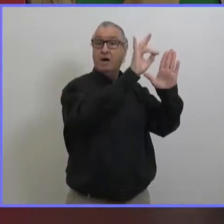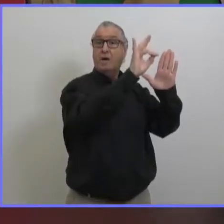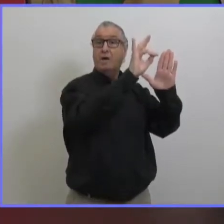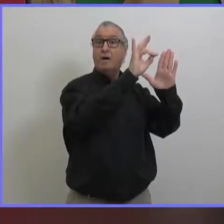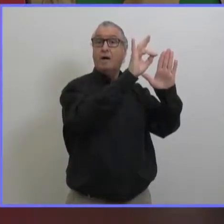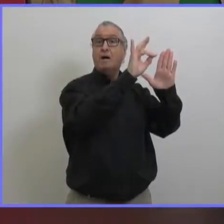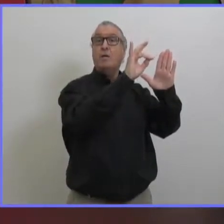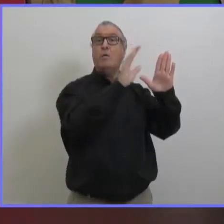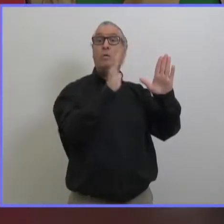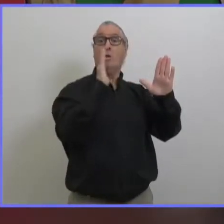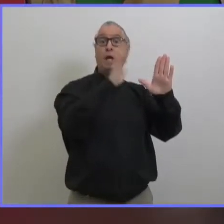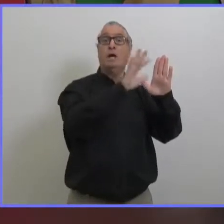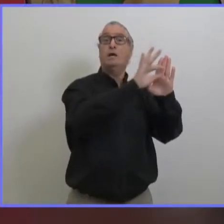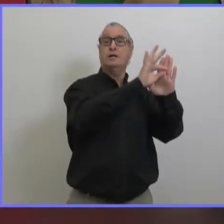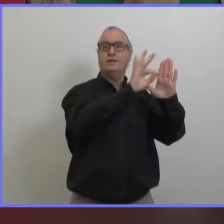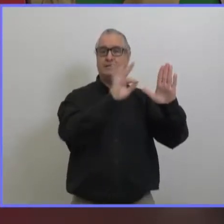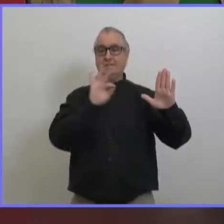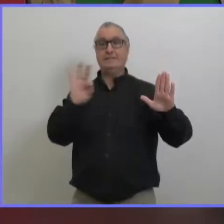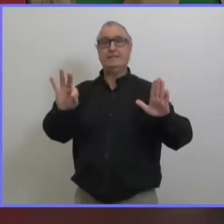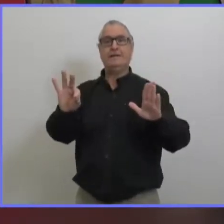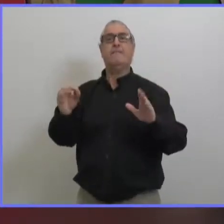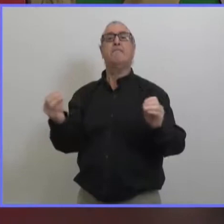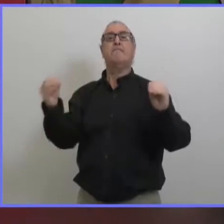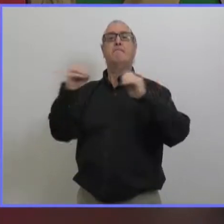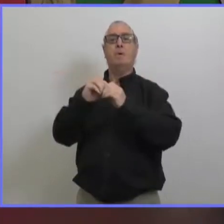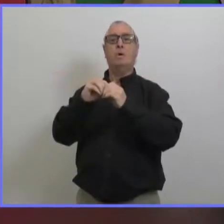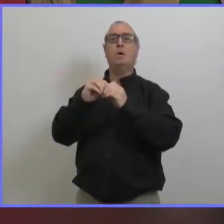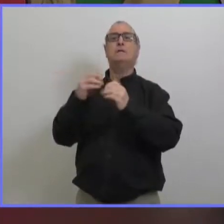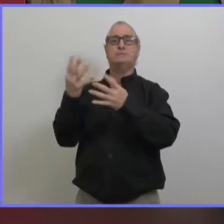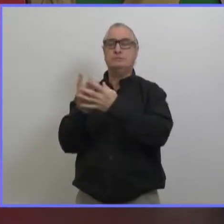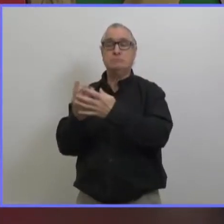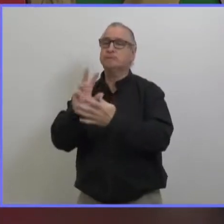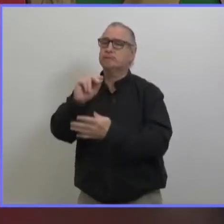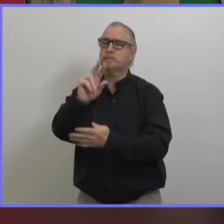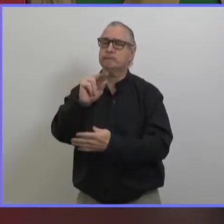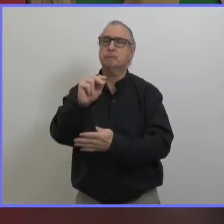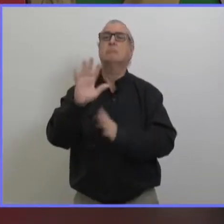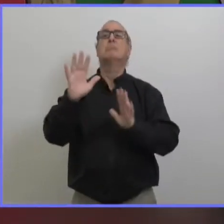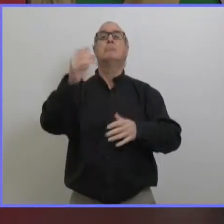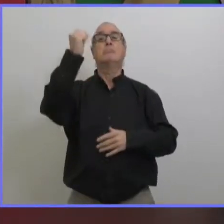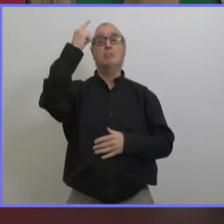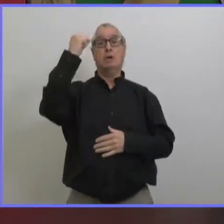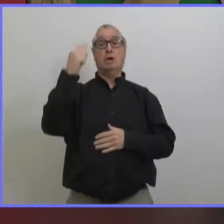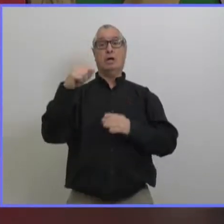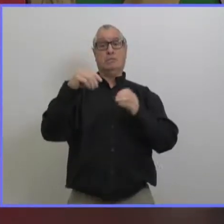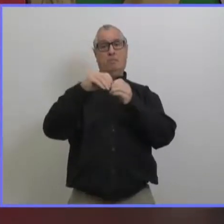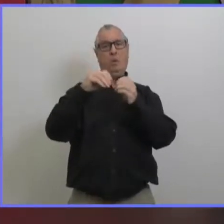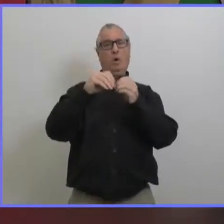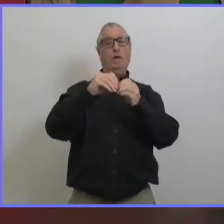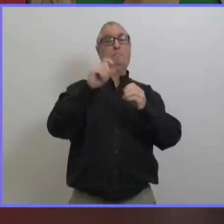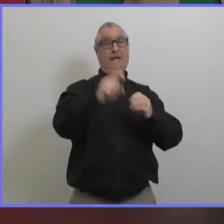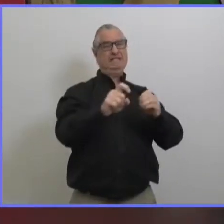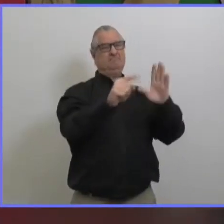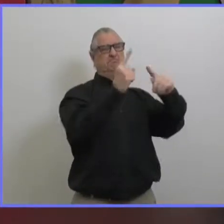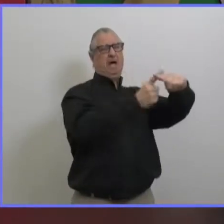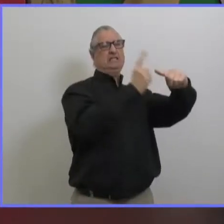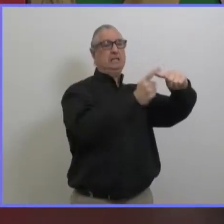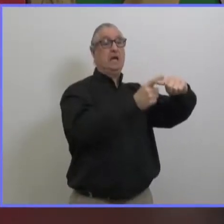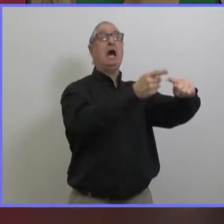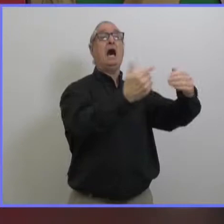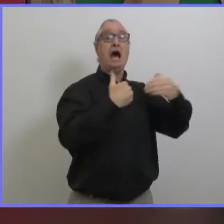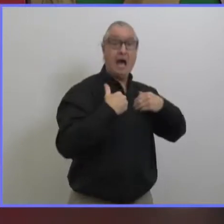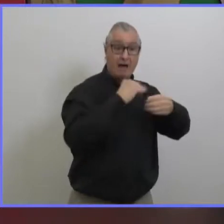tous les échantillons sont envoyés là de dynacare de chers et c'est donc une fois au laboratoire